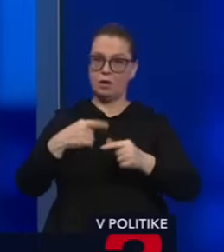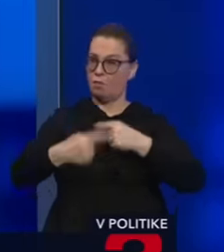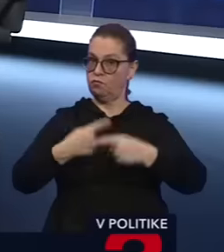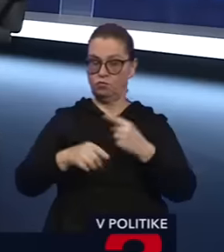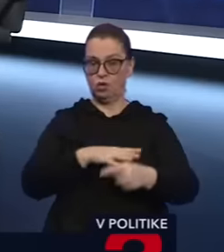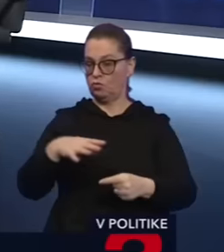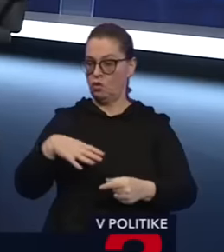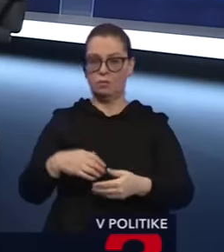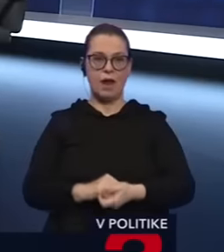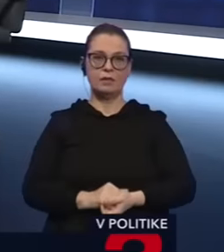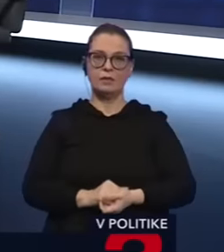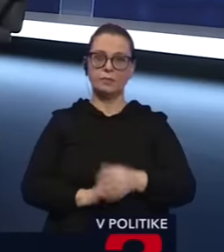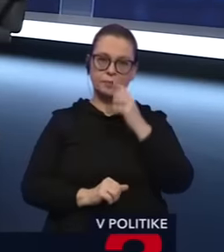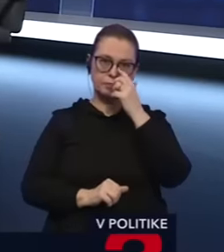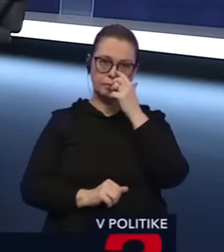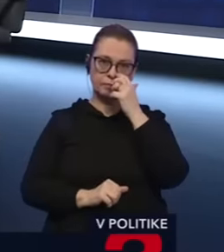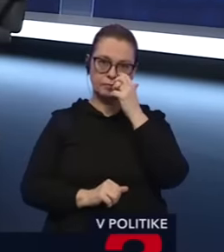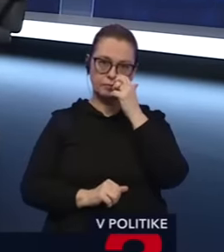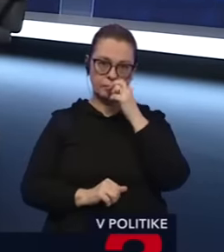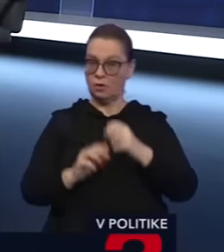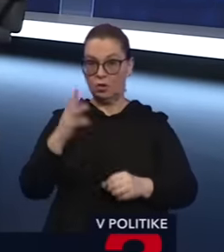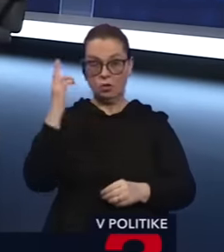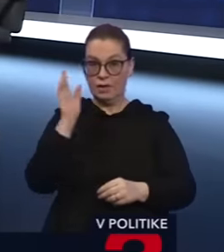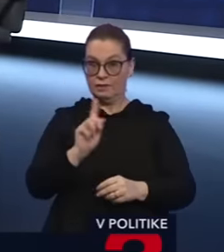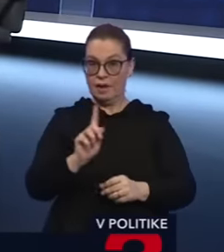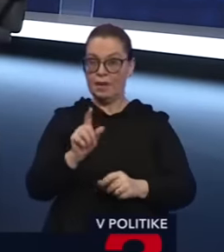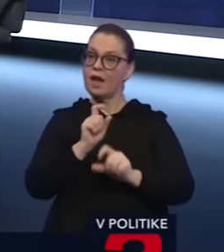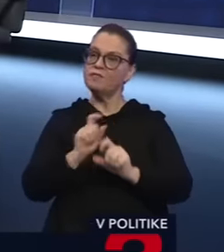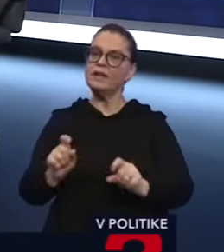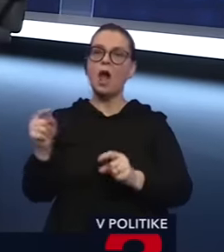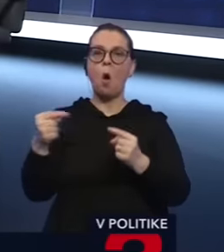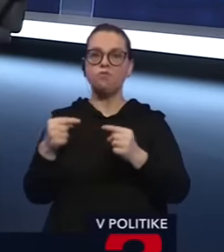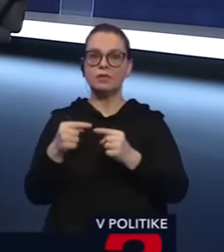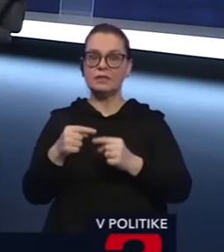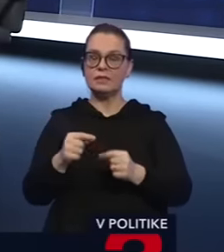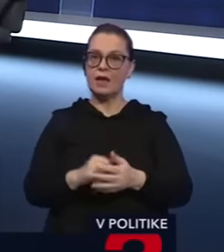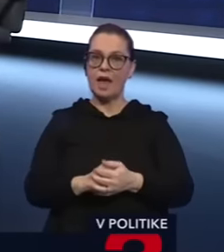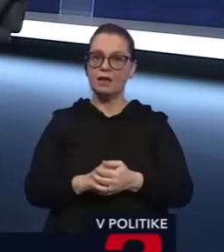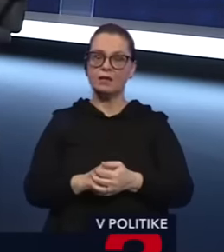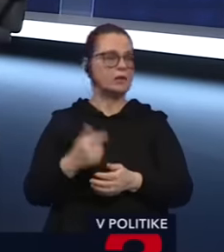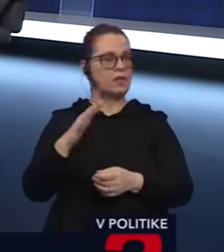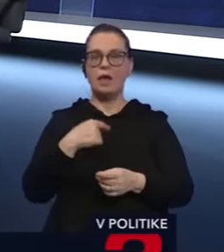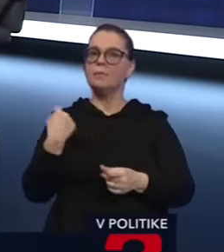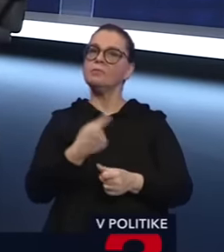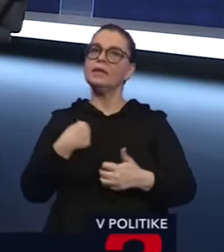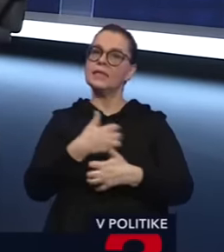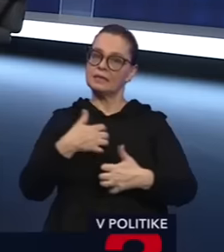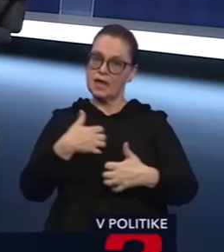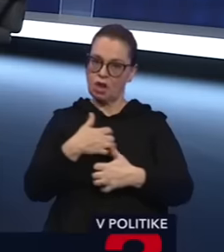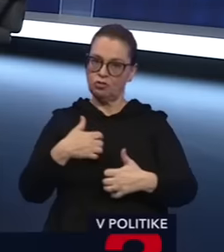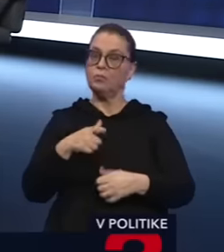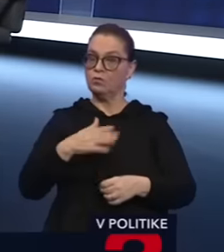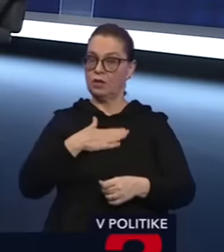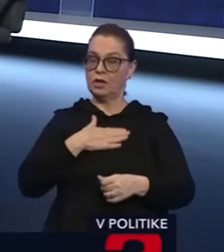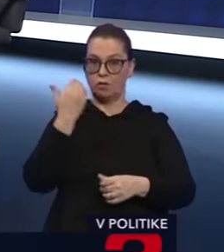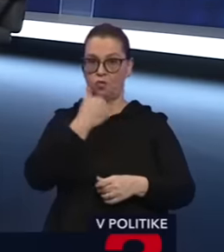Čiže je to... Nemyslíte si, že opozícia takto znefunkčňuje vládnutie koalície. My robíme všetko preto a je to naša